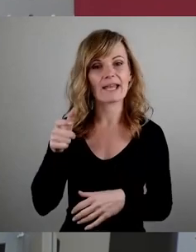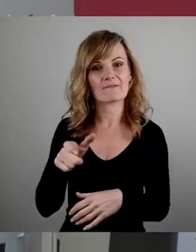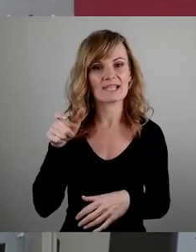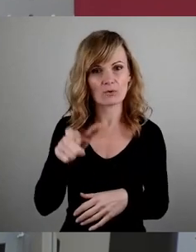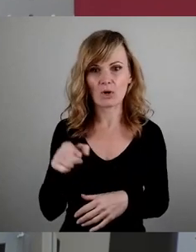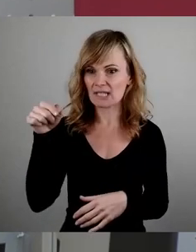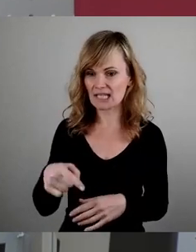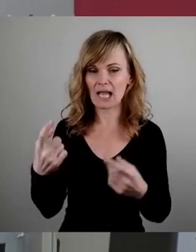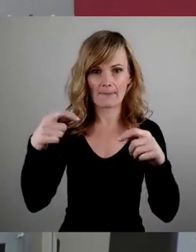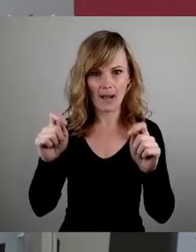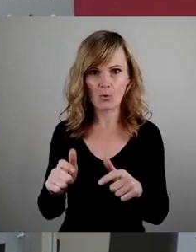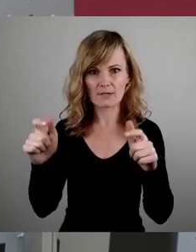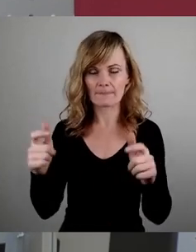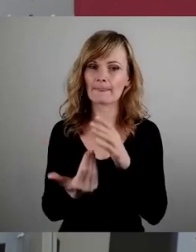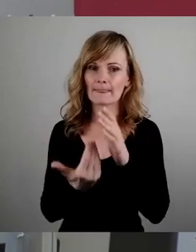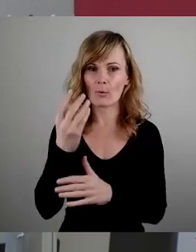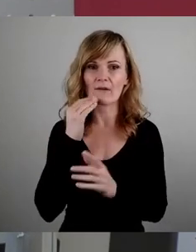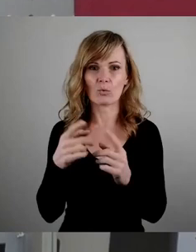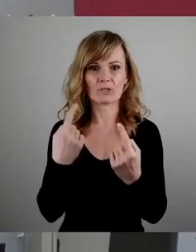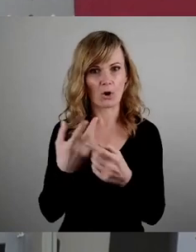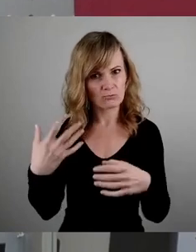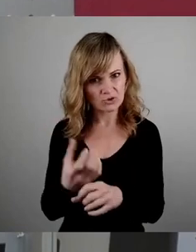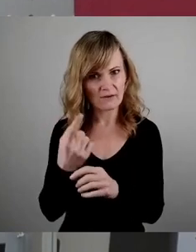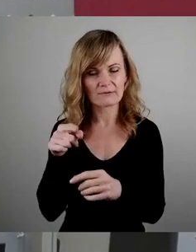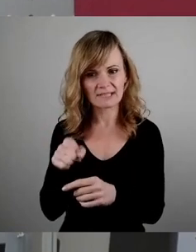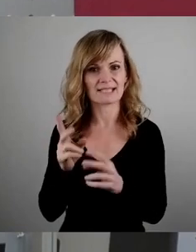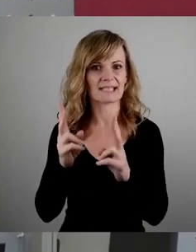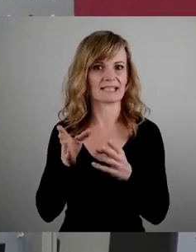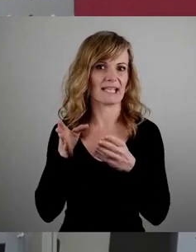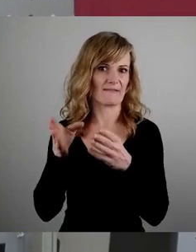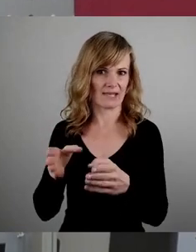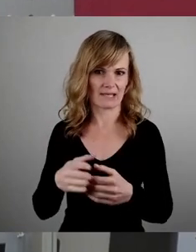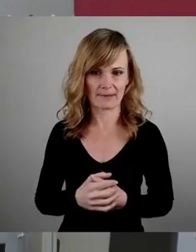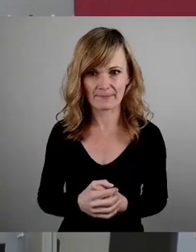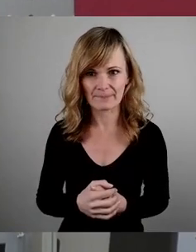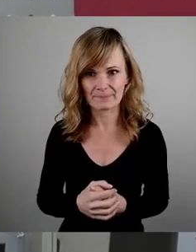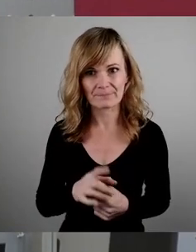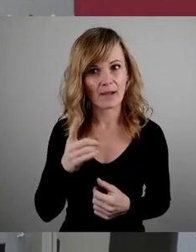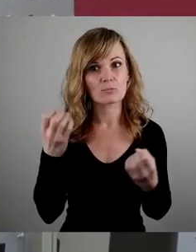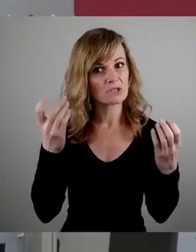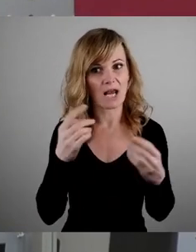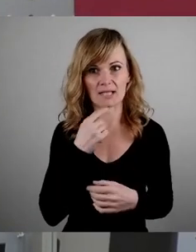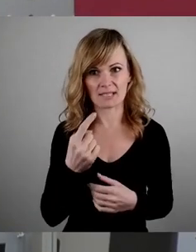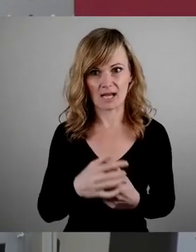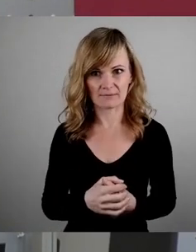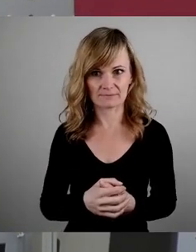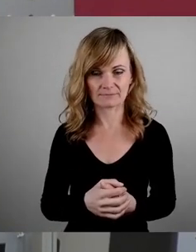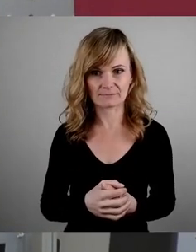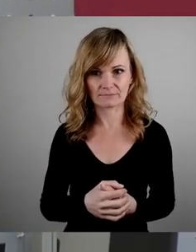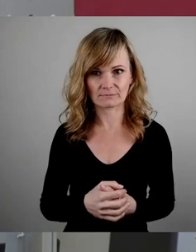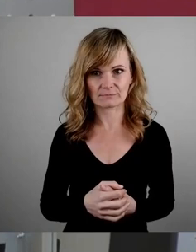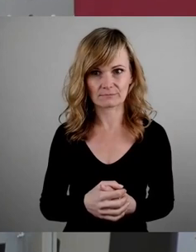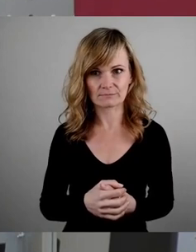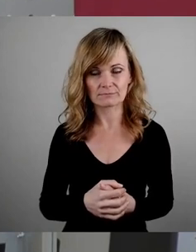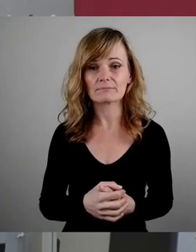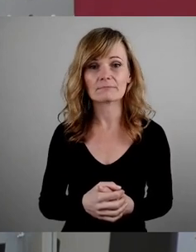die hier neuen Wohnraum schaffen. Das ist doch der richtige Weg an der Stelle. Das muss man doch klipp und klar sagen. Und ja,